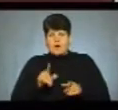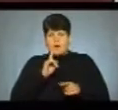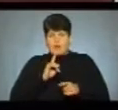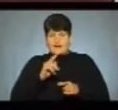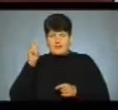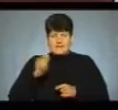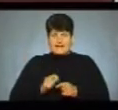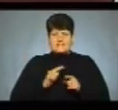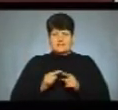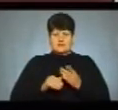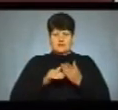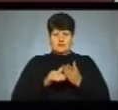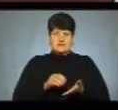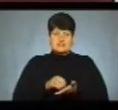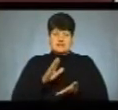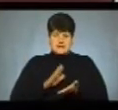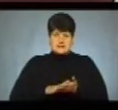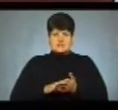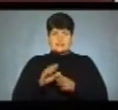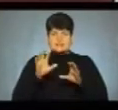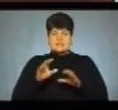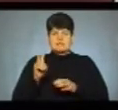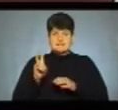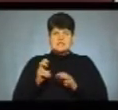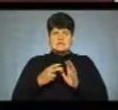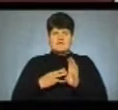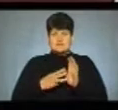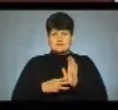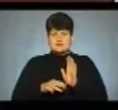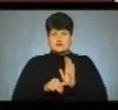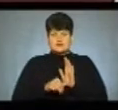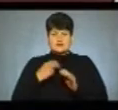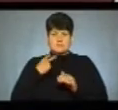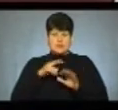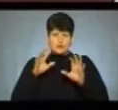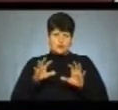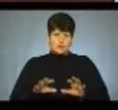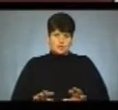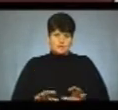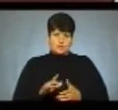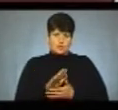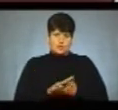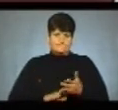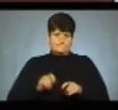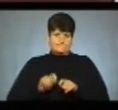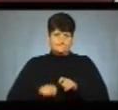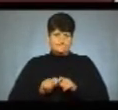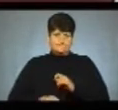реєстр досудових розслідувань відповідно до статті 286 частини Другої кримінального кодексу. Триває слідство.